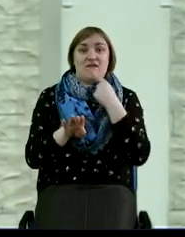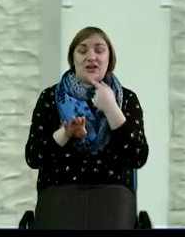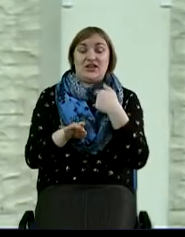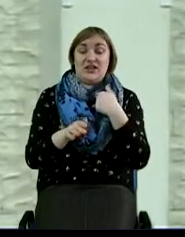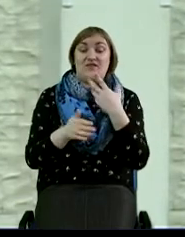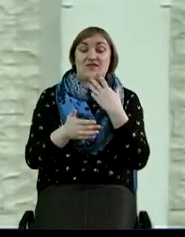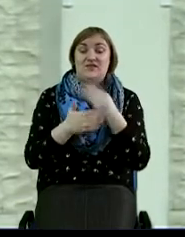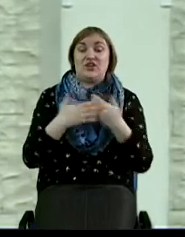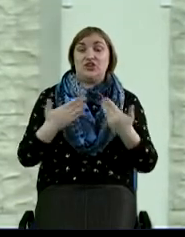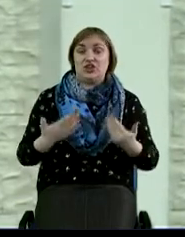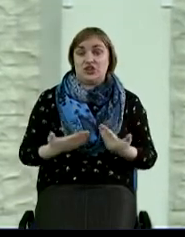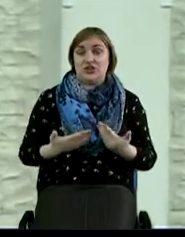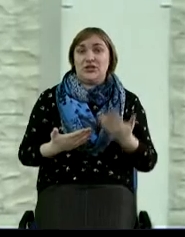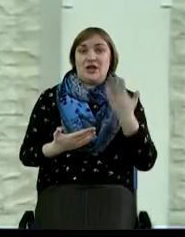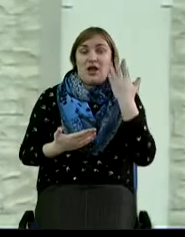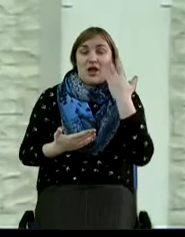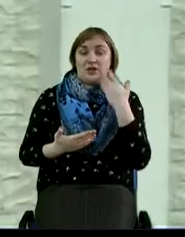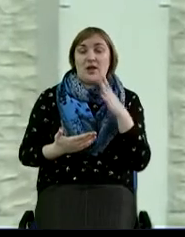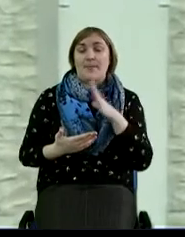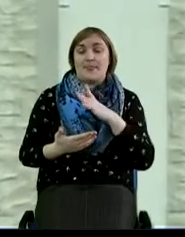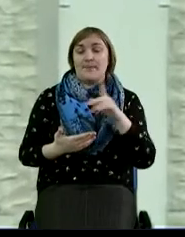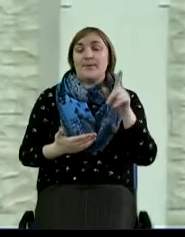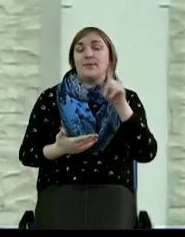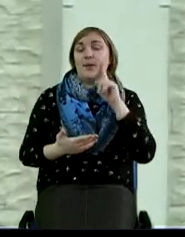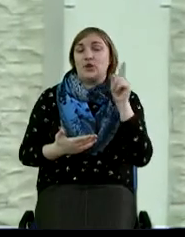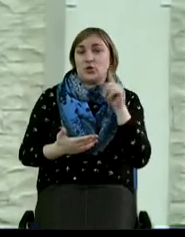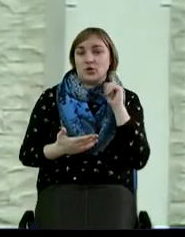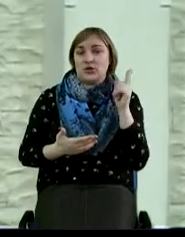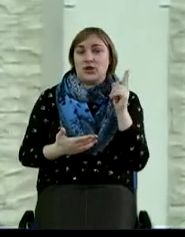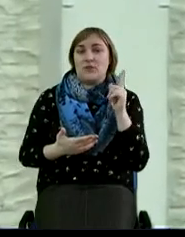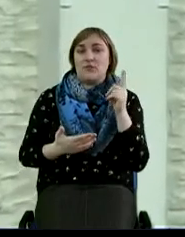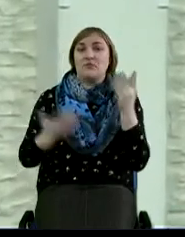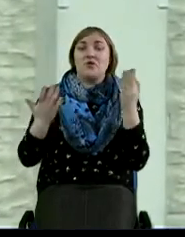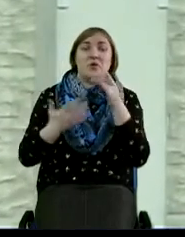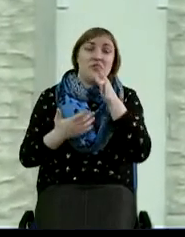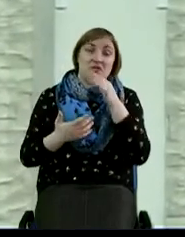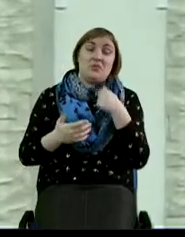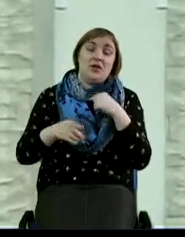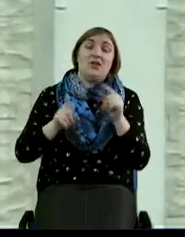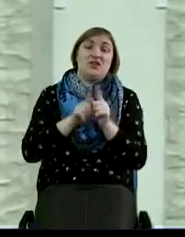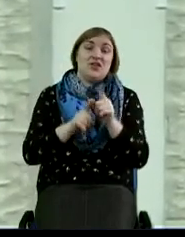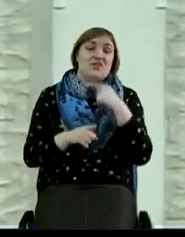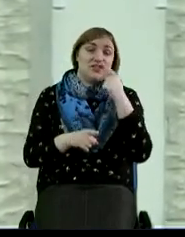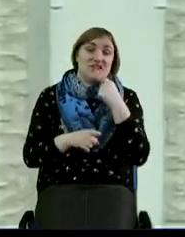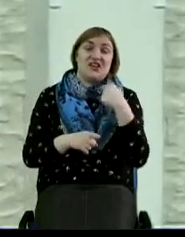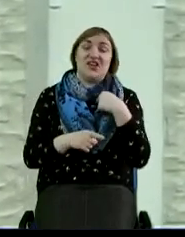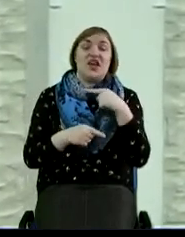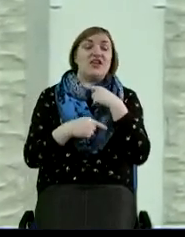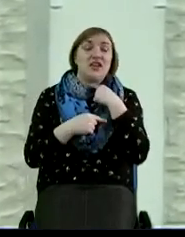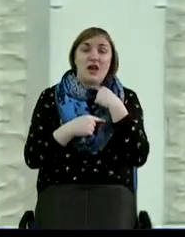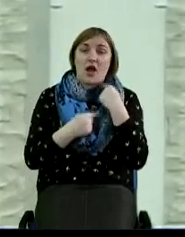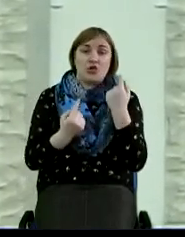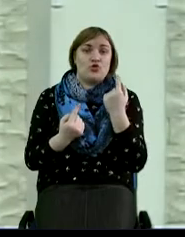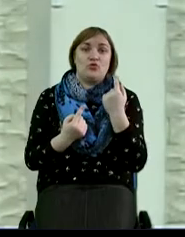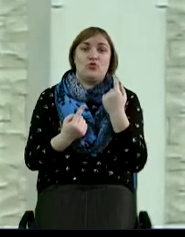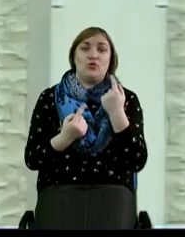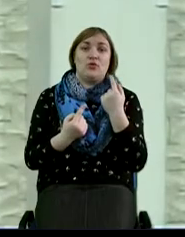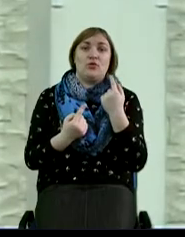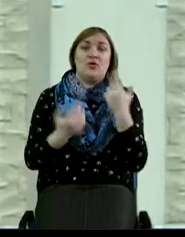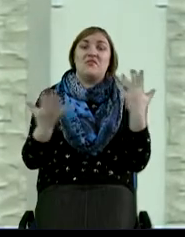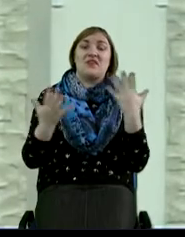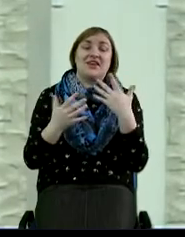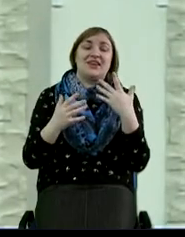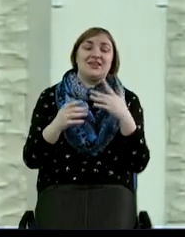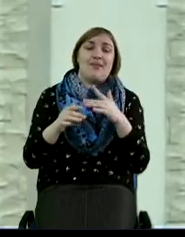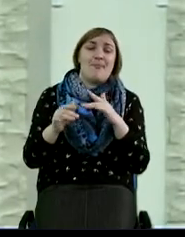жизни тоже, когда был подростком, в определенный момент я тоже сказал, что я не хочу в определенных